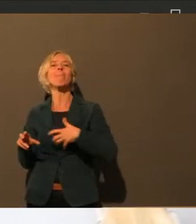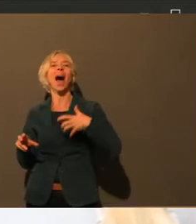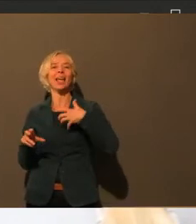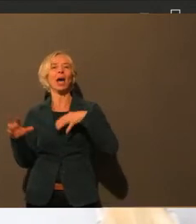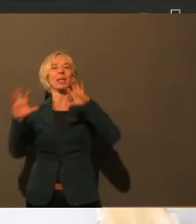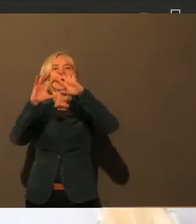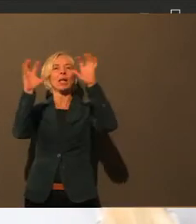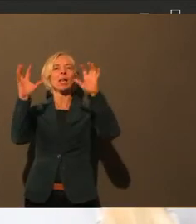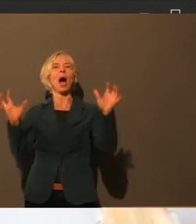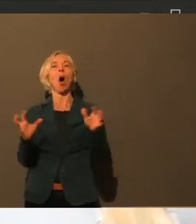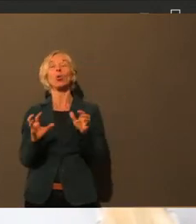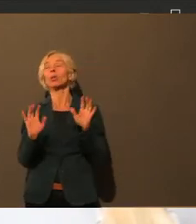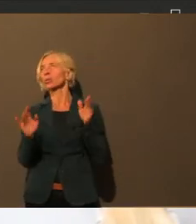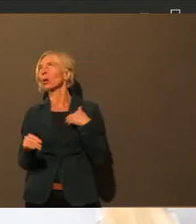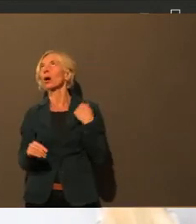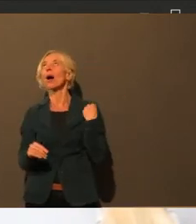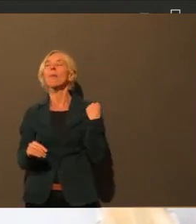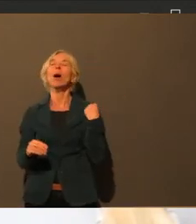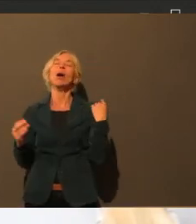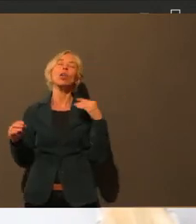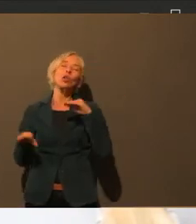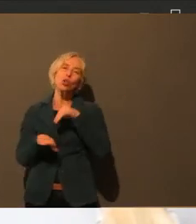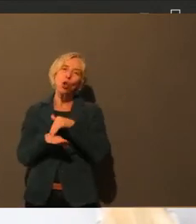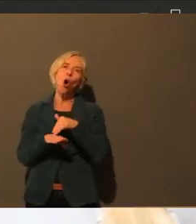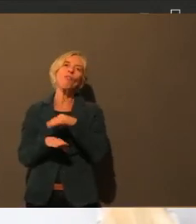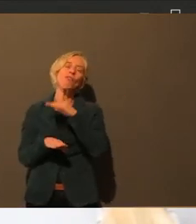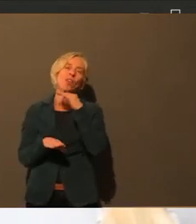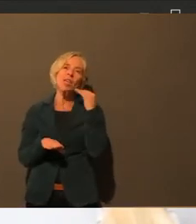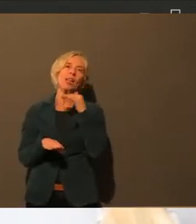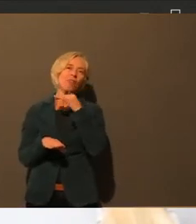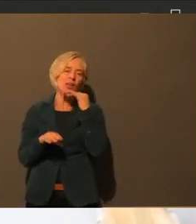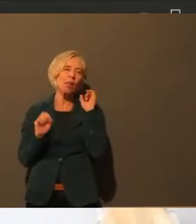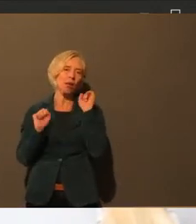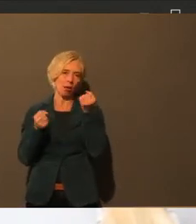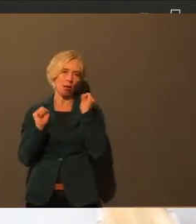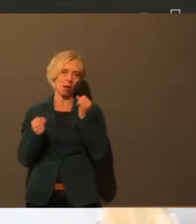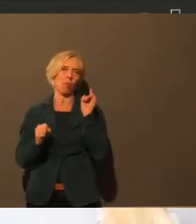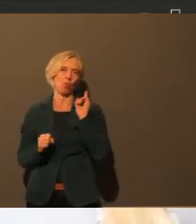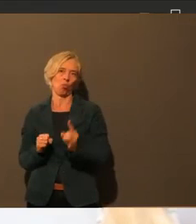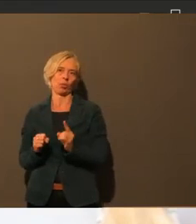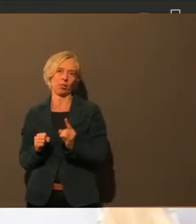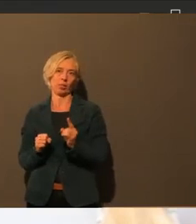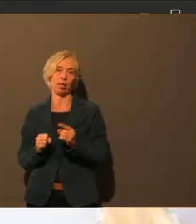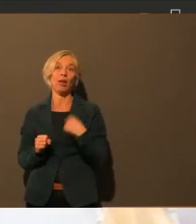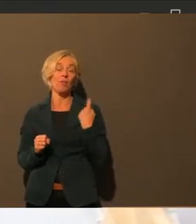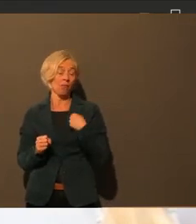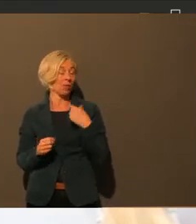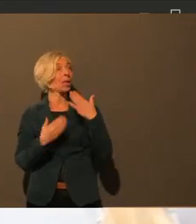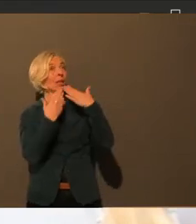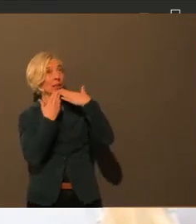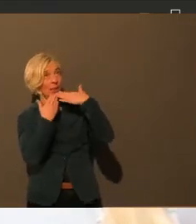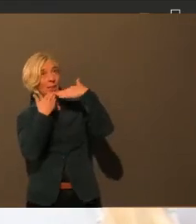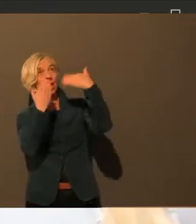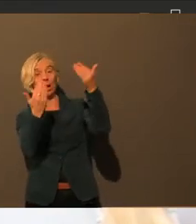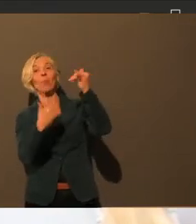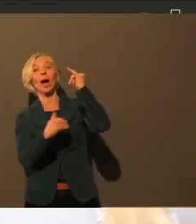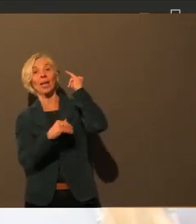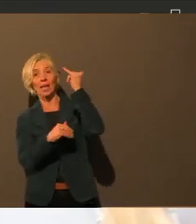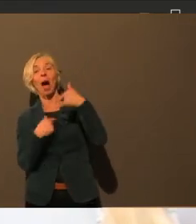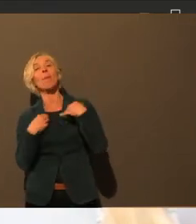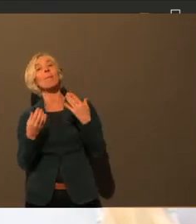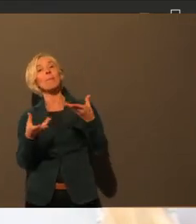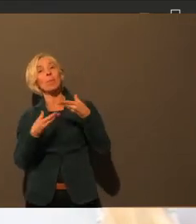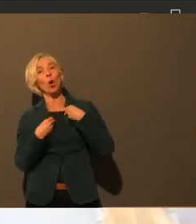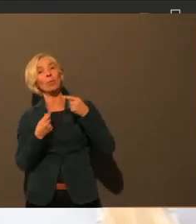noch sehr viel zu tun. Wir sind dankbar, dass wir Bundes und Landesmittel bekommen in sehr hohen Beträgen, wo wir